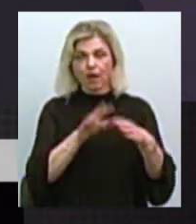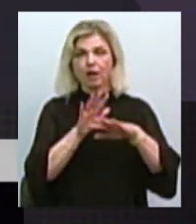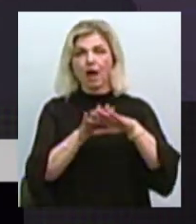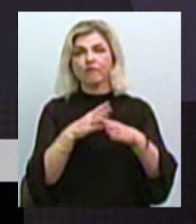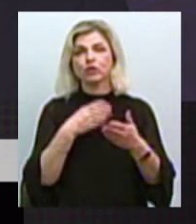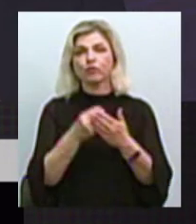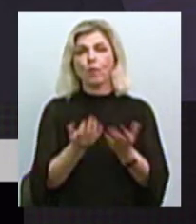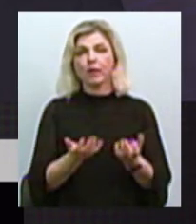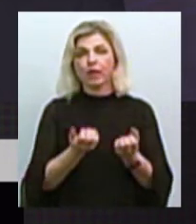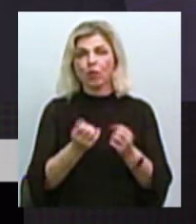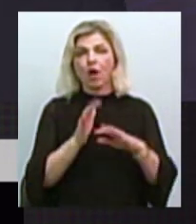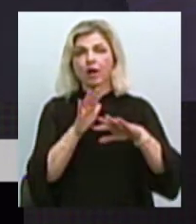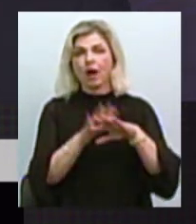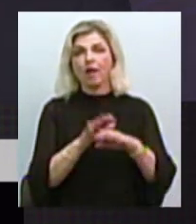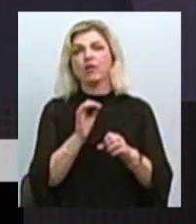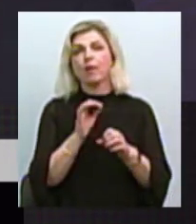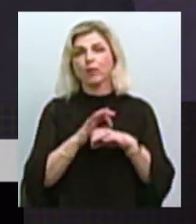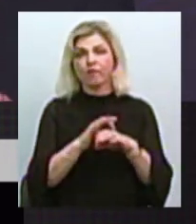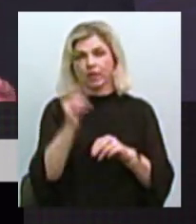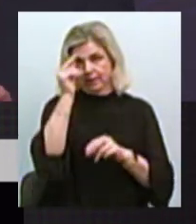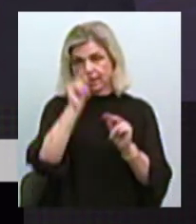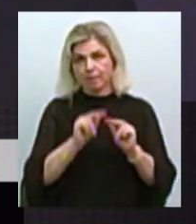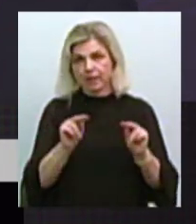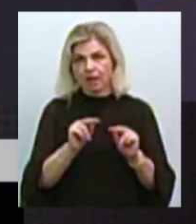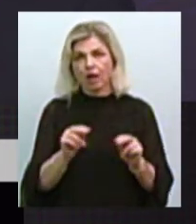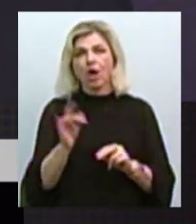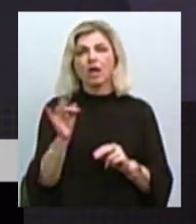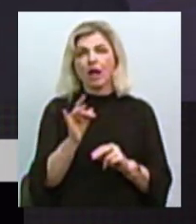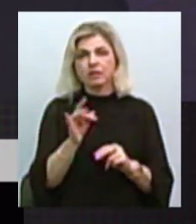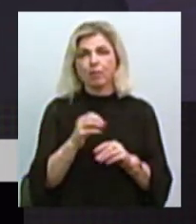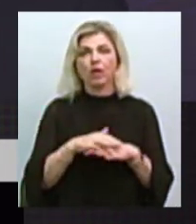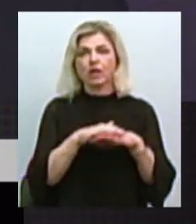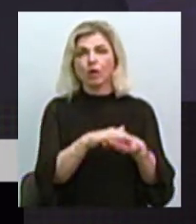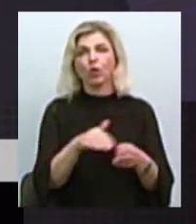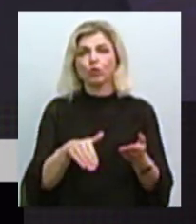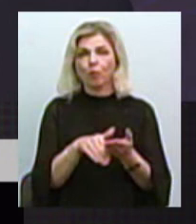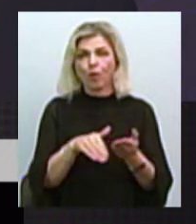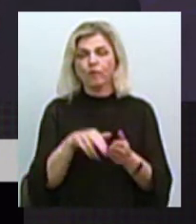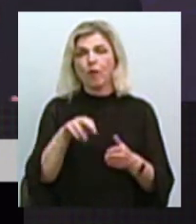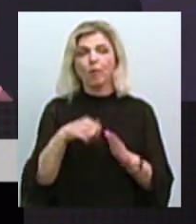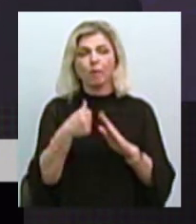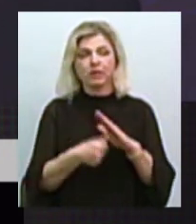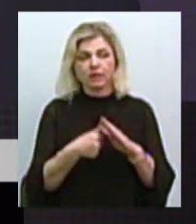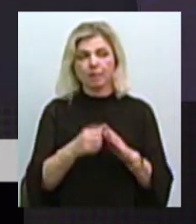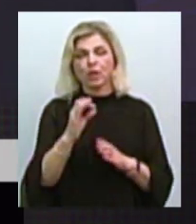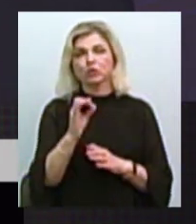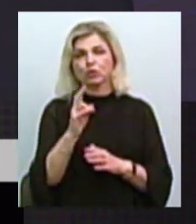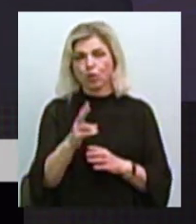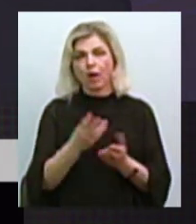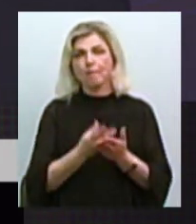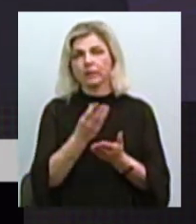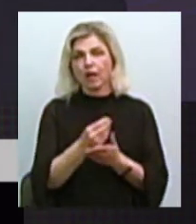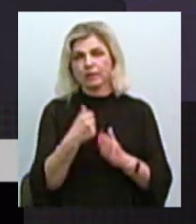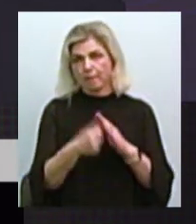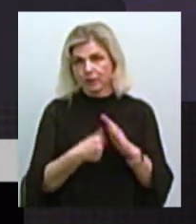прийому, графік проведення будь-якого семінару, розмір нарахованої допомоги по безробіттю, термін сплати допомоги по